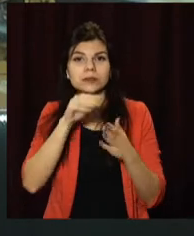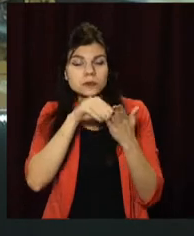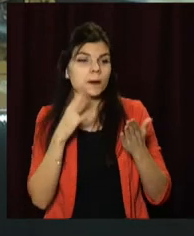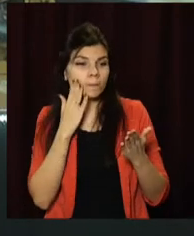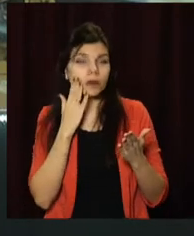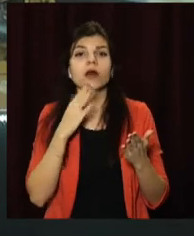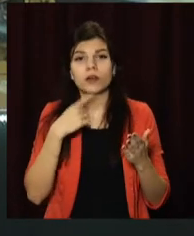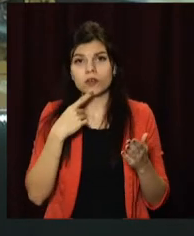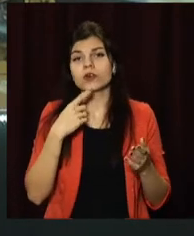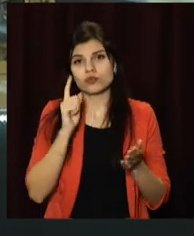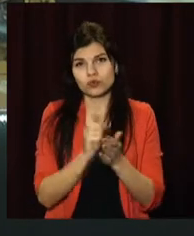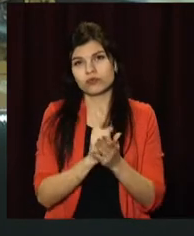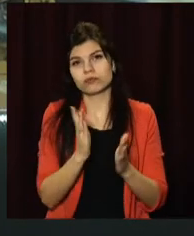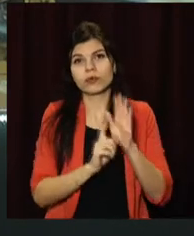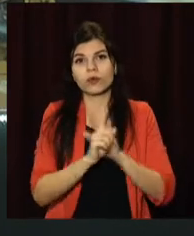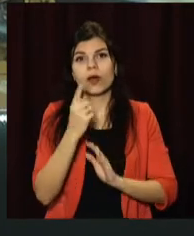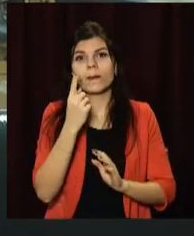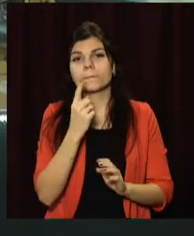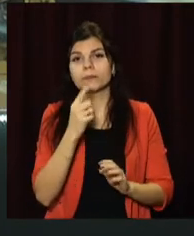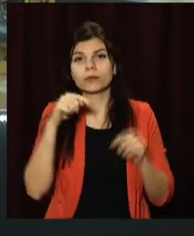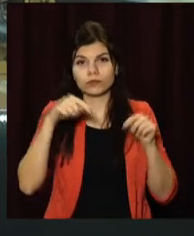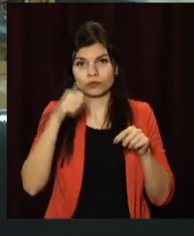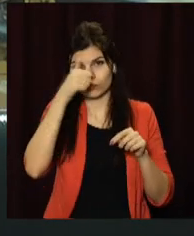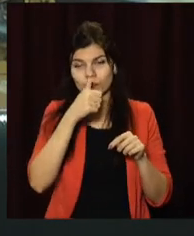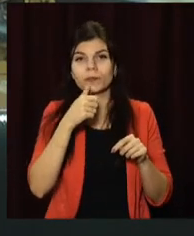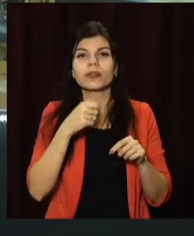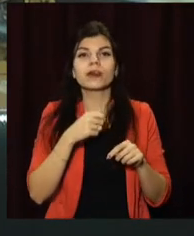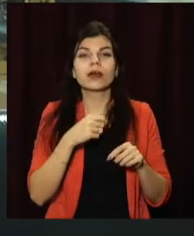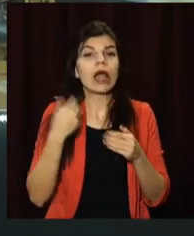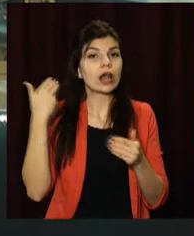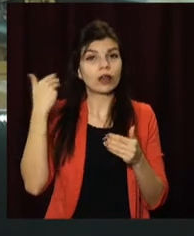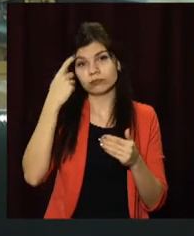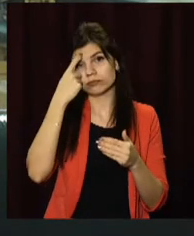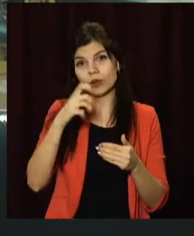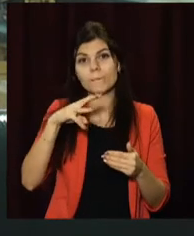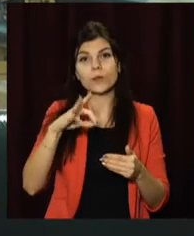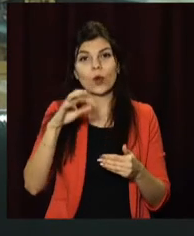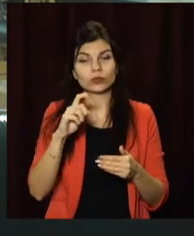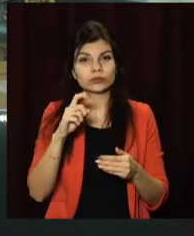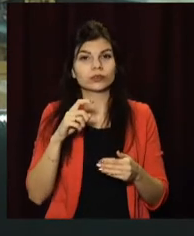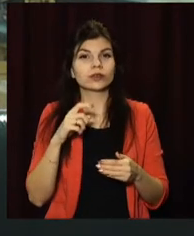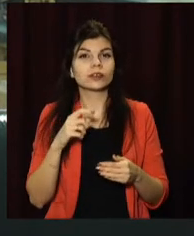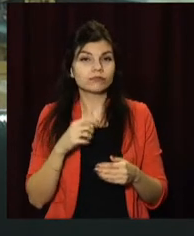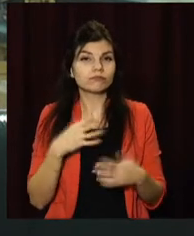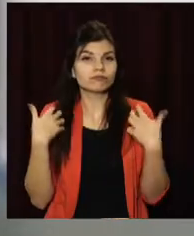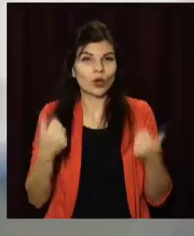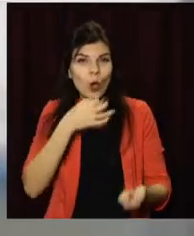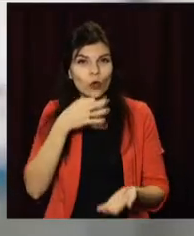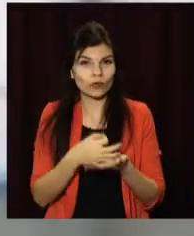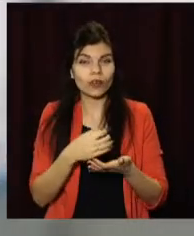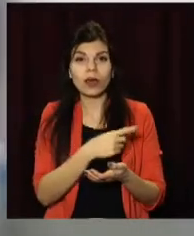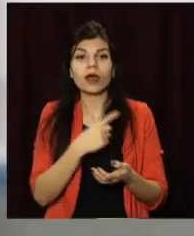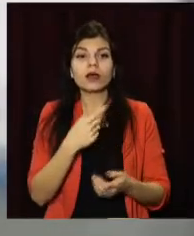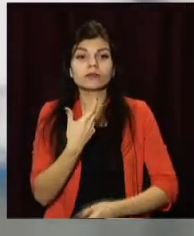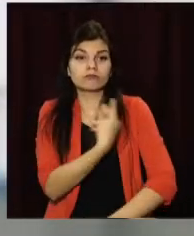вона має стартувати в першому кварталі цього року. Про це раніше заявляв очільник МОЗ Максим Степанов. Наразі відомо, що перші